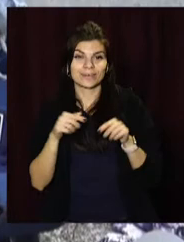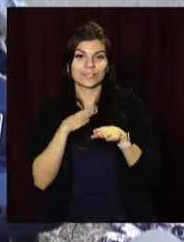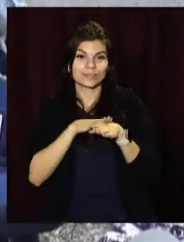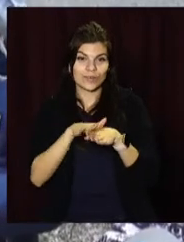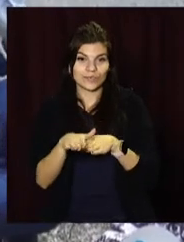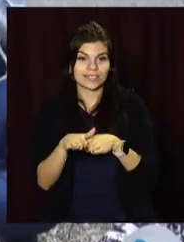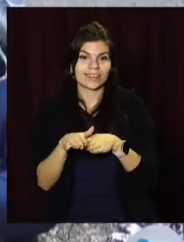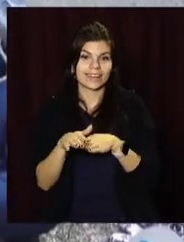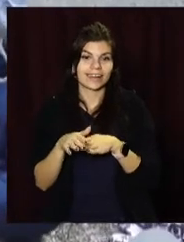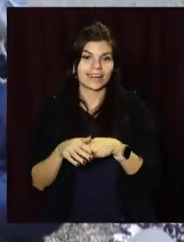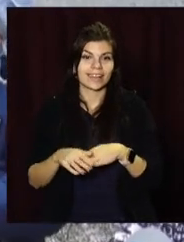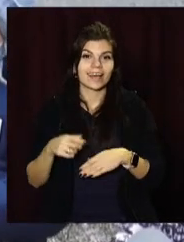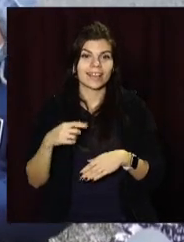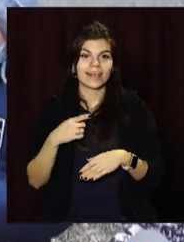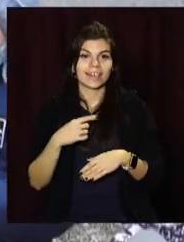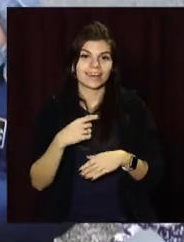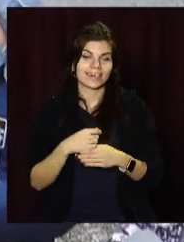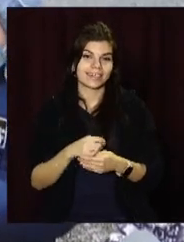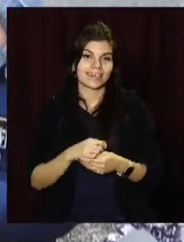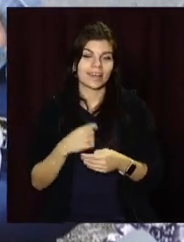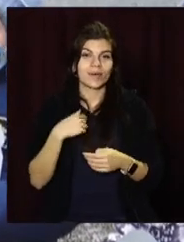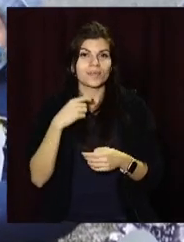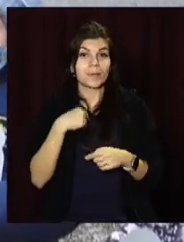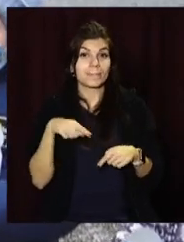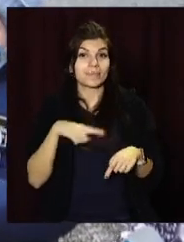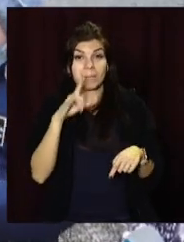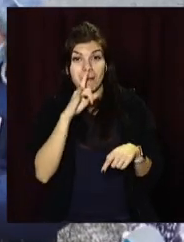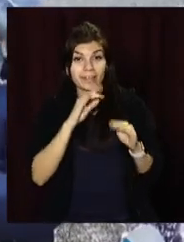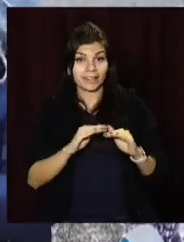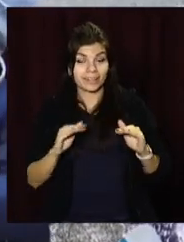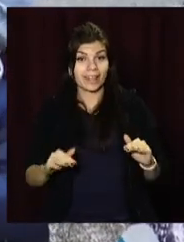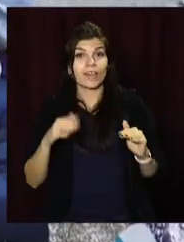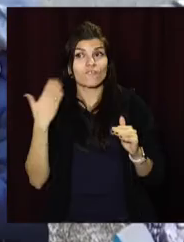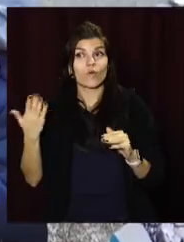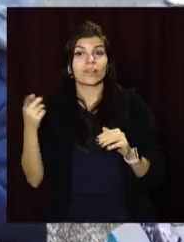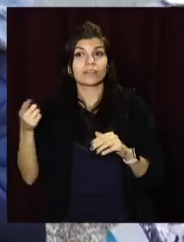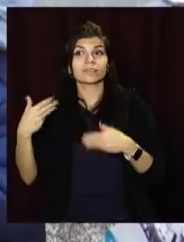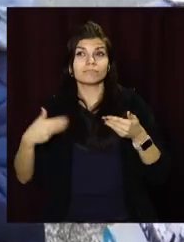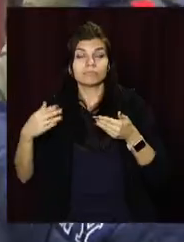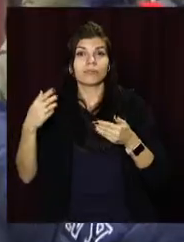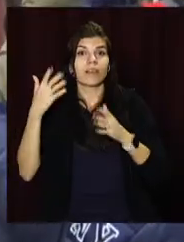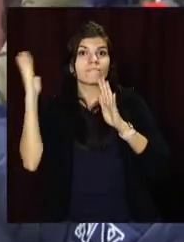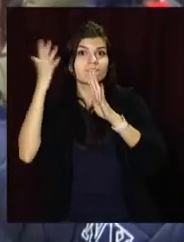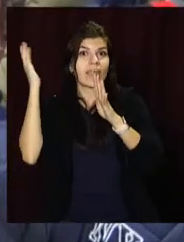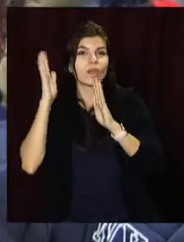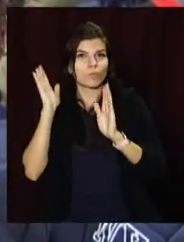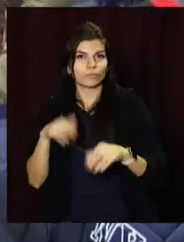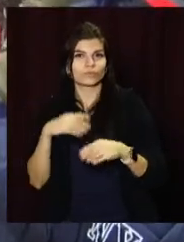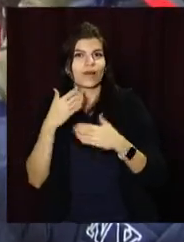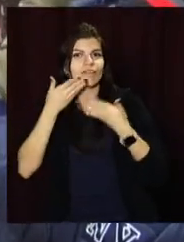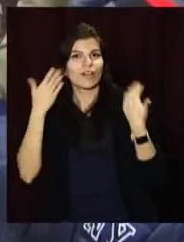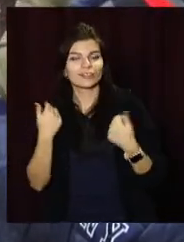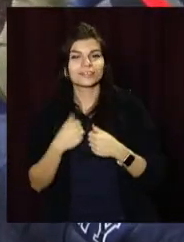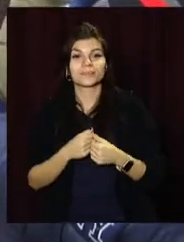поход. Я жигав по світу раді малих діток. Був з попутнім вітром. Много кілометри. Зраділа подарункам і